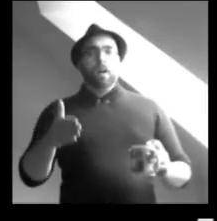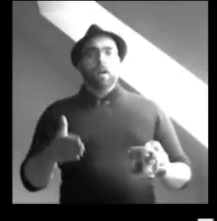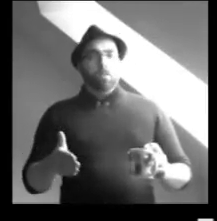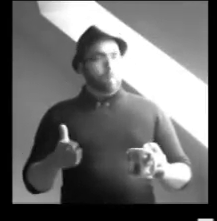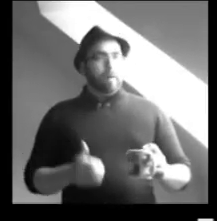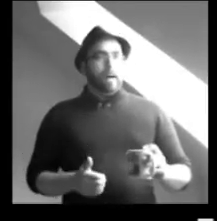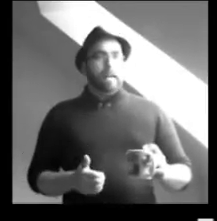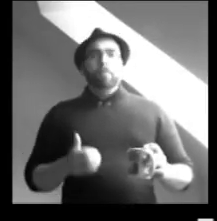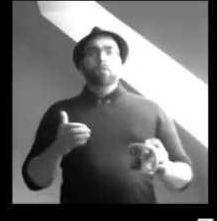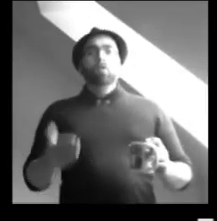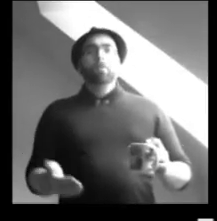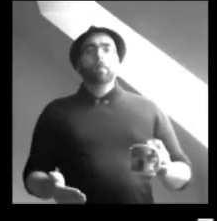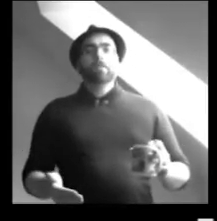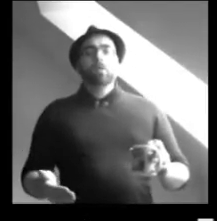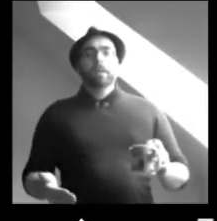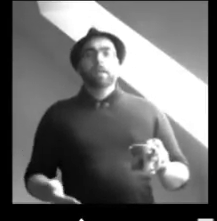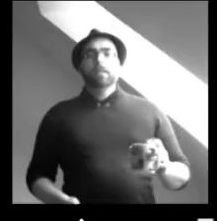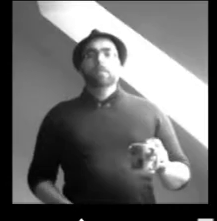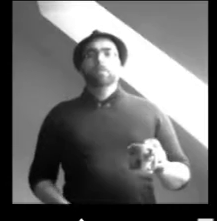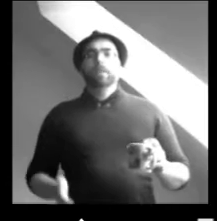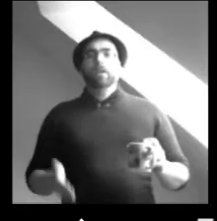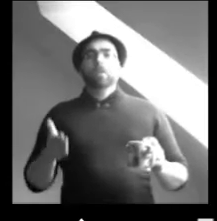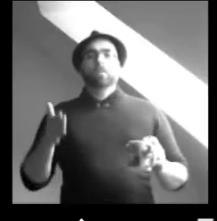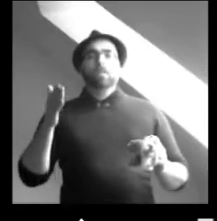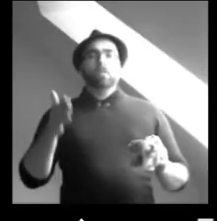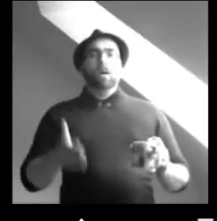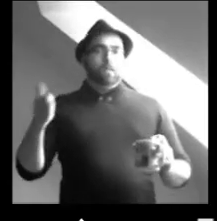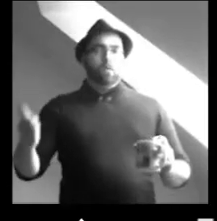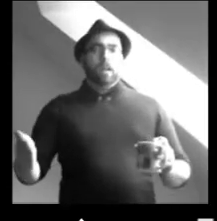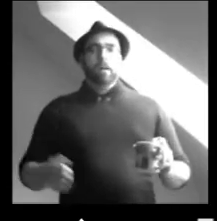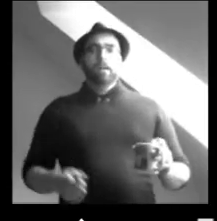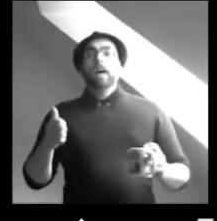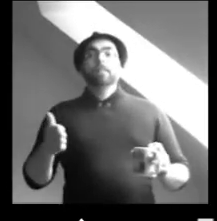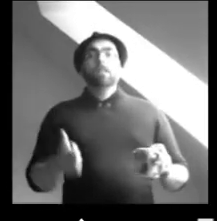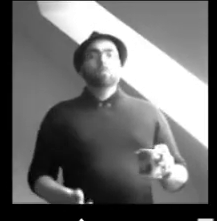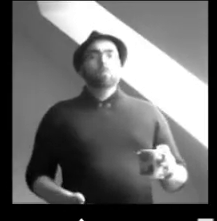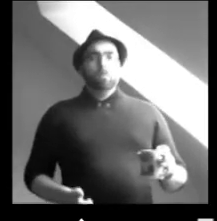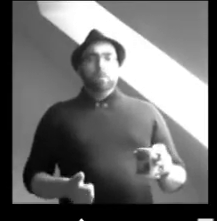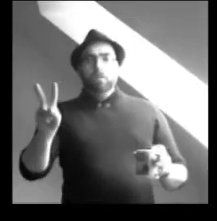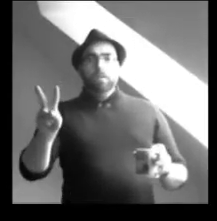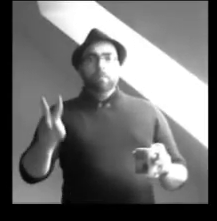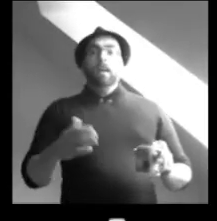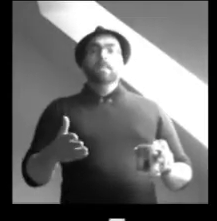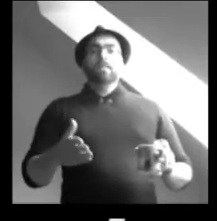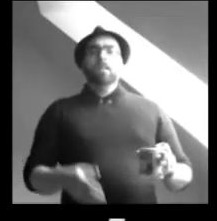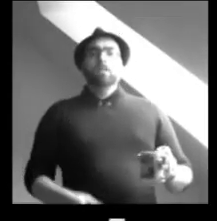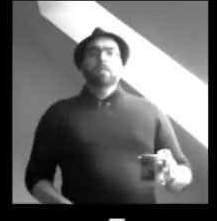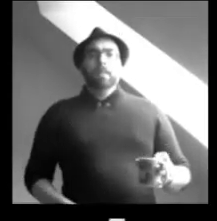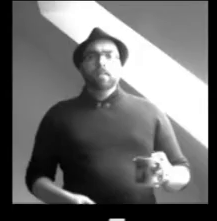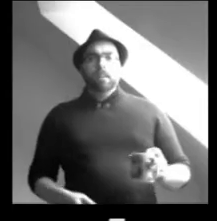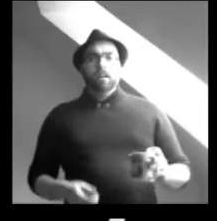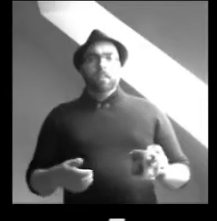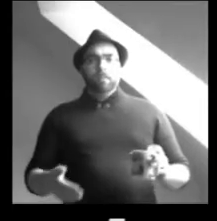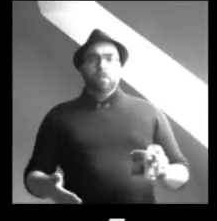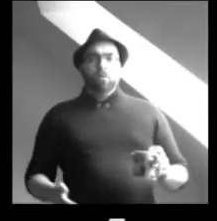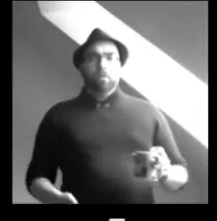trajectoires, non pas parallèles, mais plutôt perpendiculaires, laissant deviner un croisement qui sera, sinon le climax, un des grands moments du film. Deuxièmement, la mise en scène de David